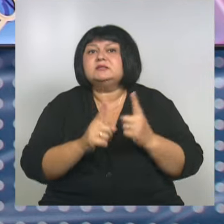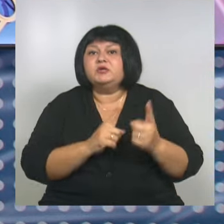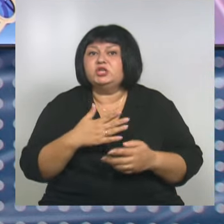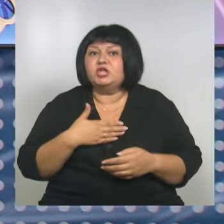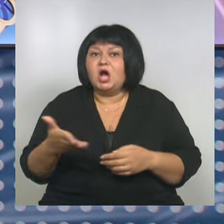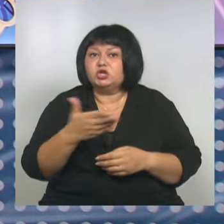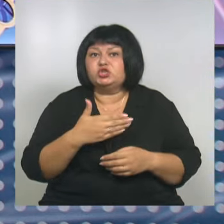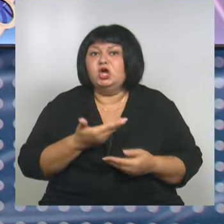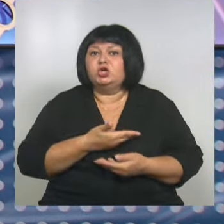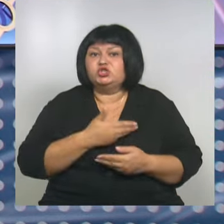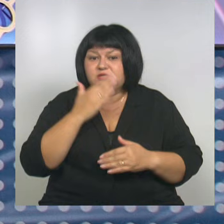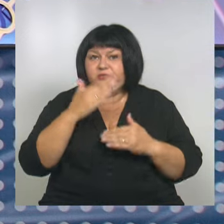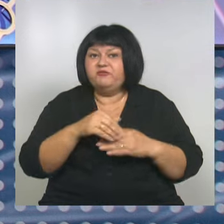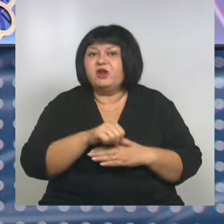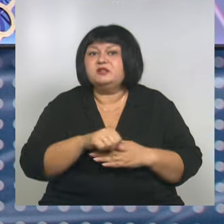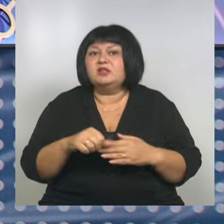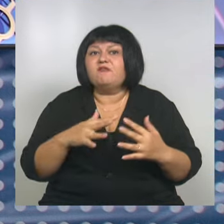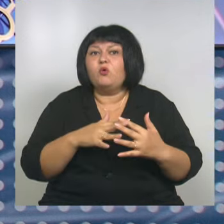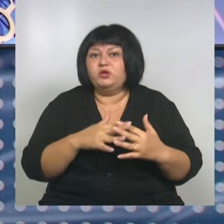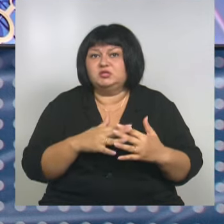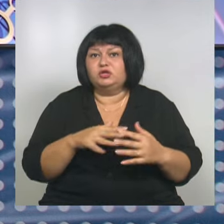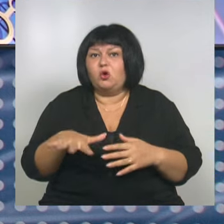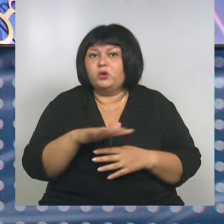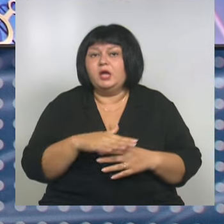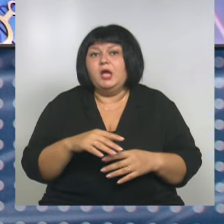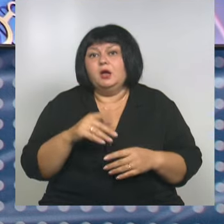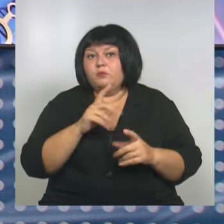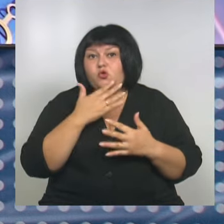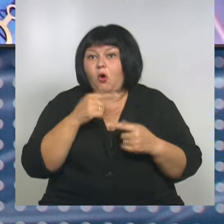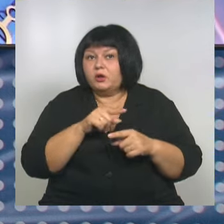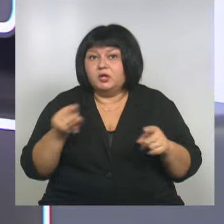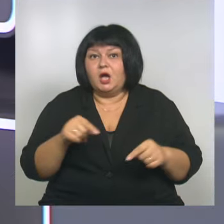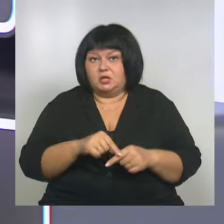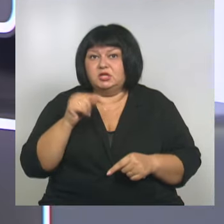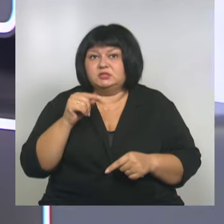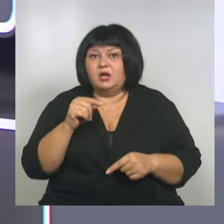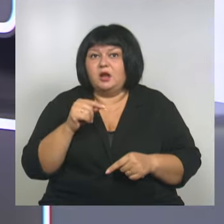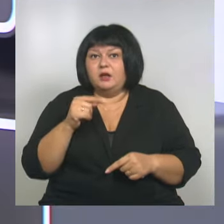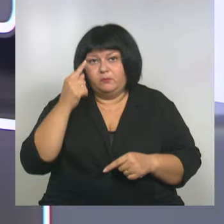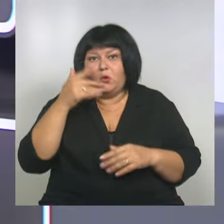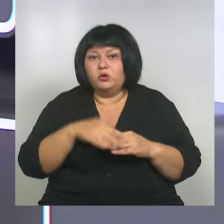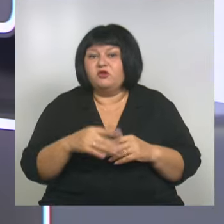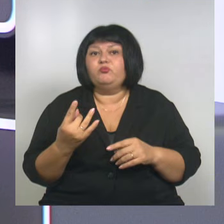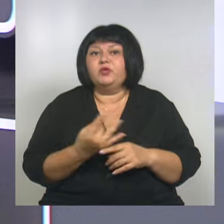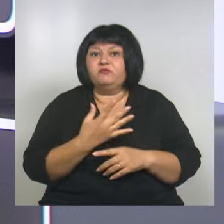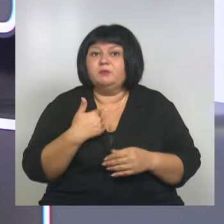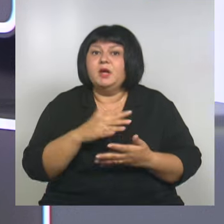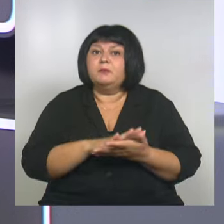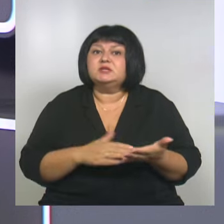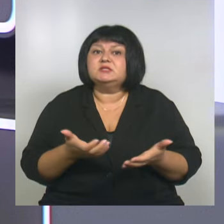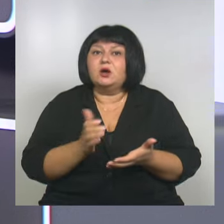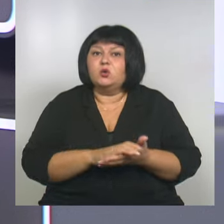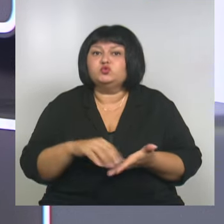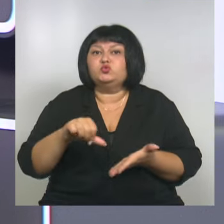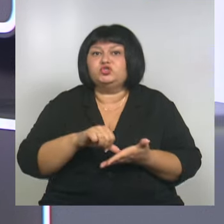жизнь на прифронтовой территории. И многие зрители наверняка осознали это впервые. Ну а мы продолжаем знакомить вас с